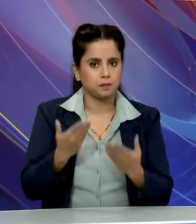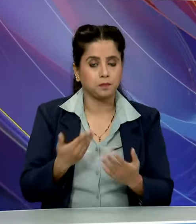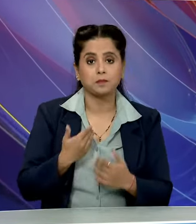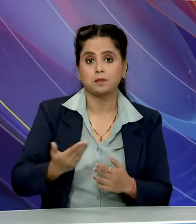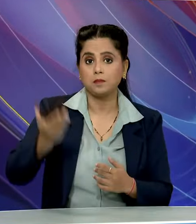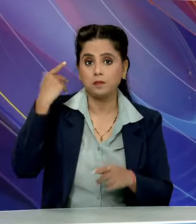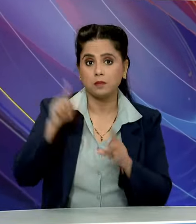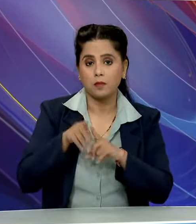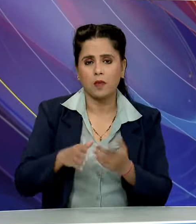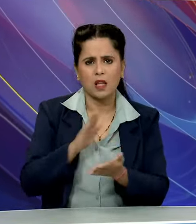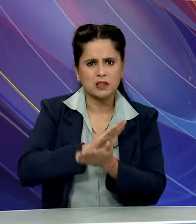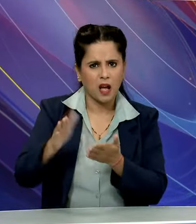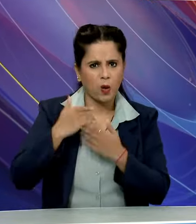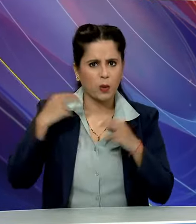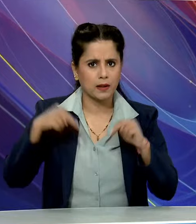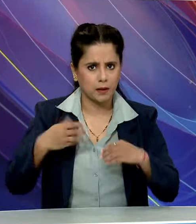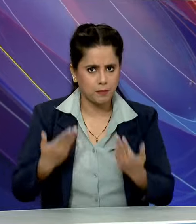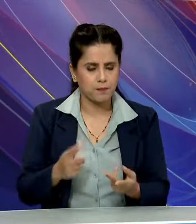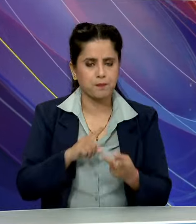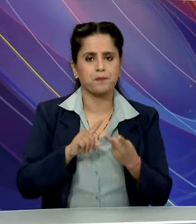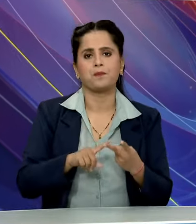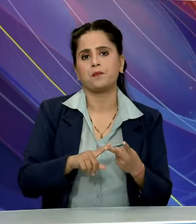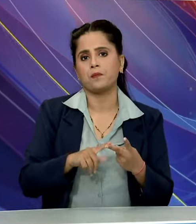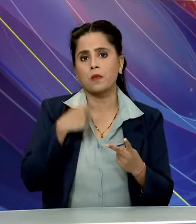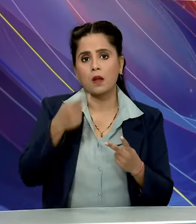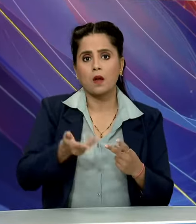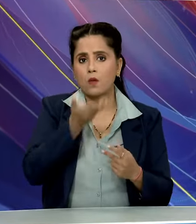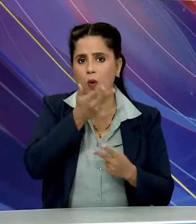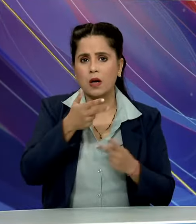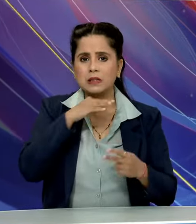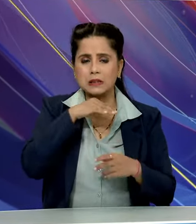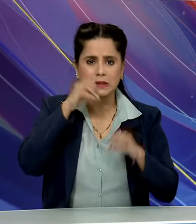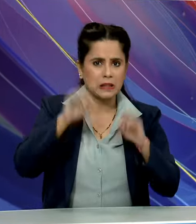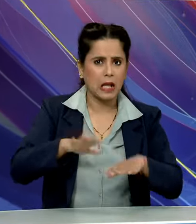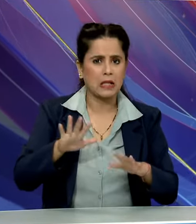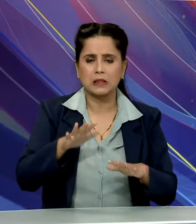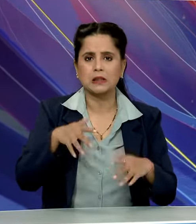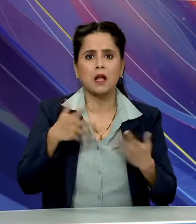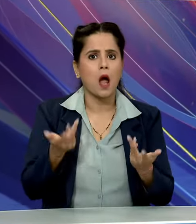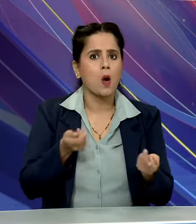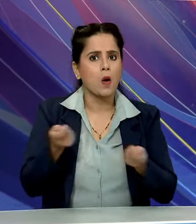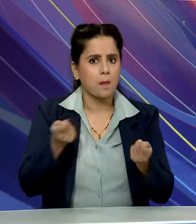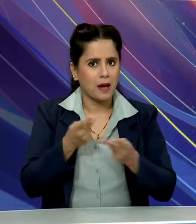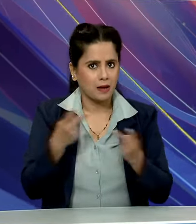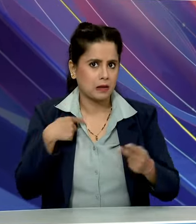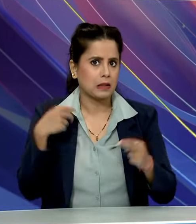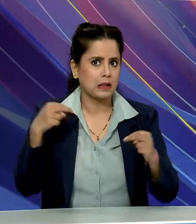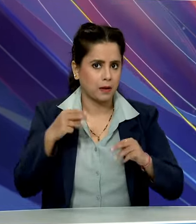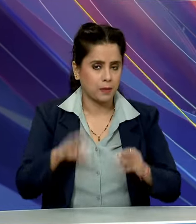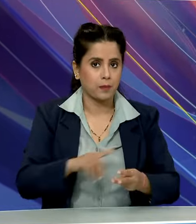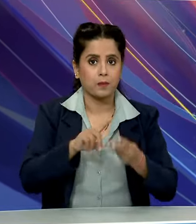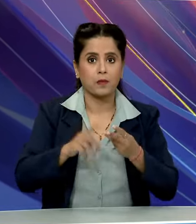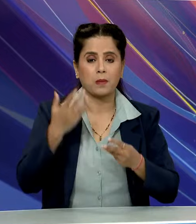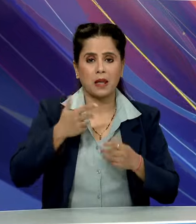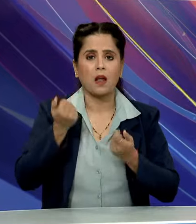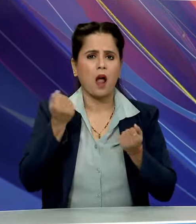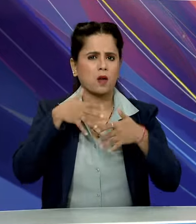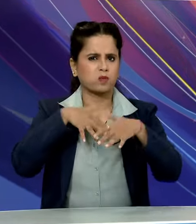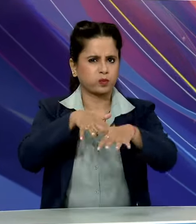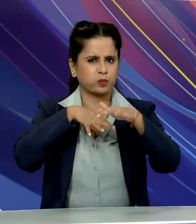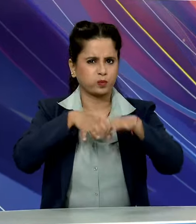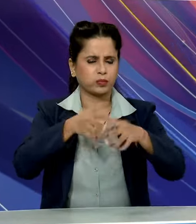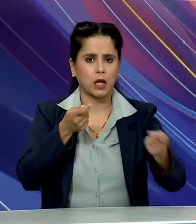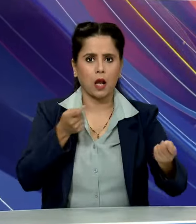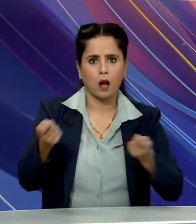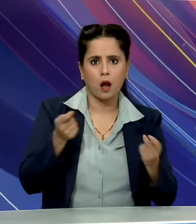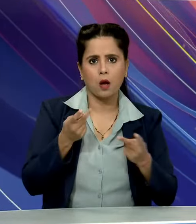वक्त Sanitation की जरुरत थी हमें उस वक्त Liquid Waste Management की जरुरत थी और हमें उस वक्त अपने Traffic को नियंदरित